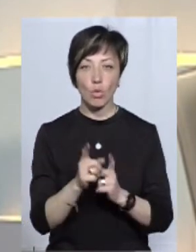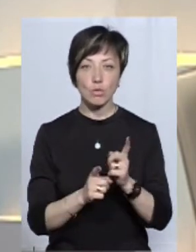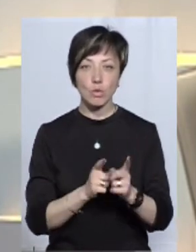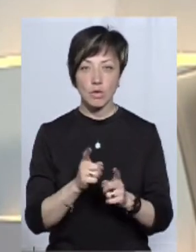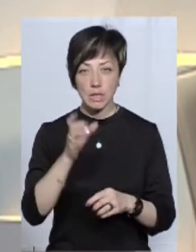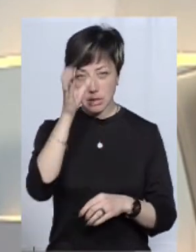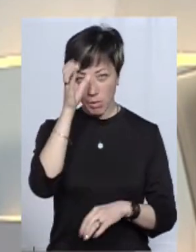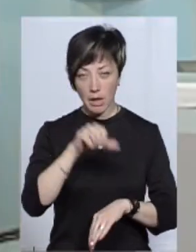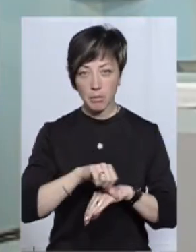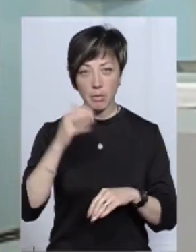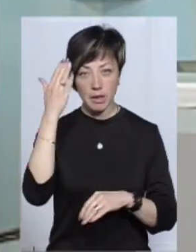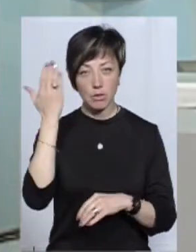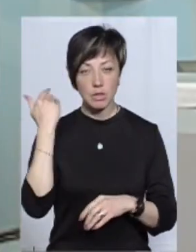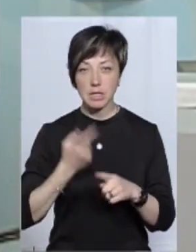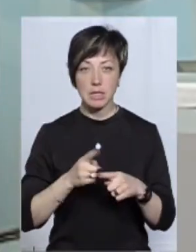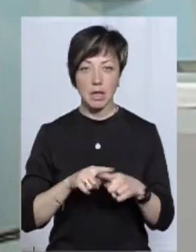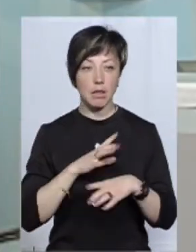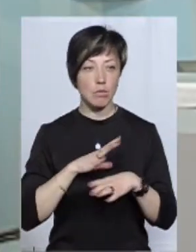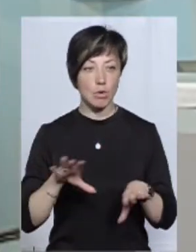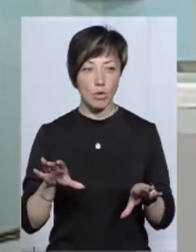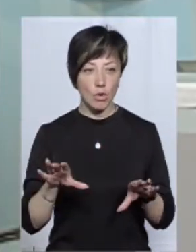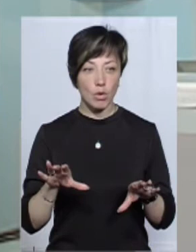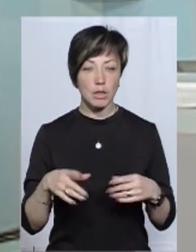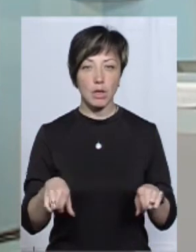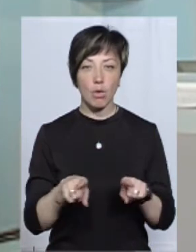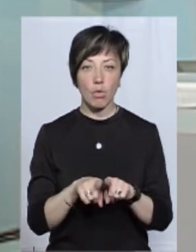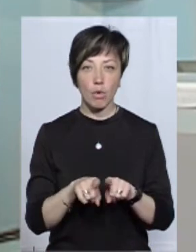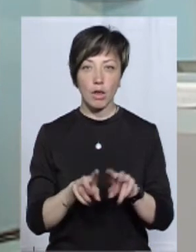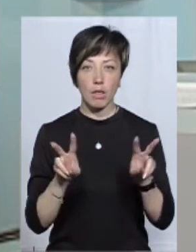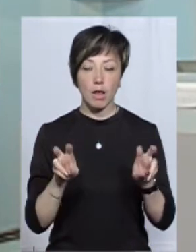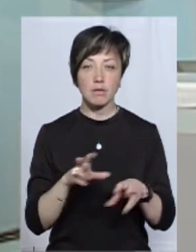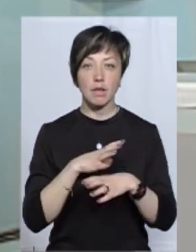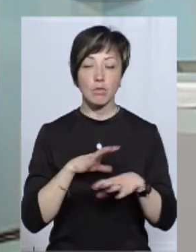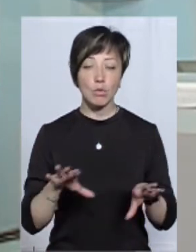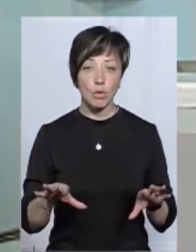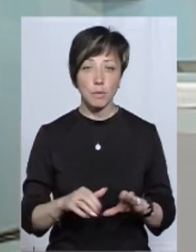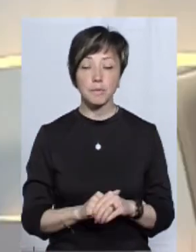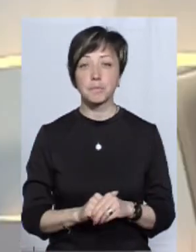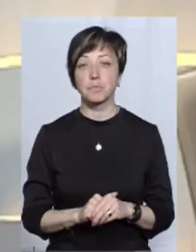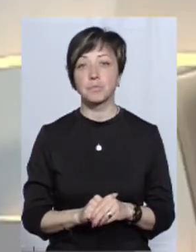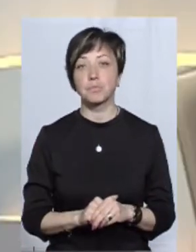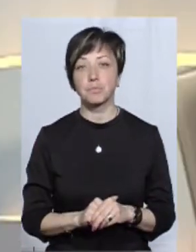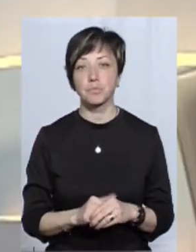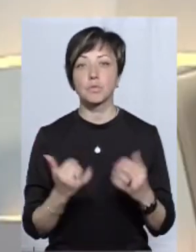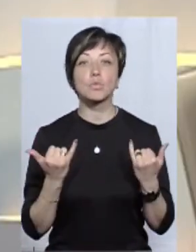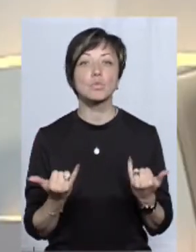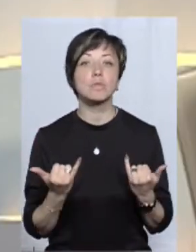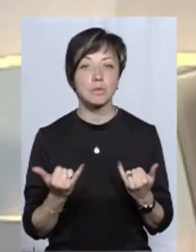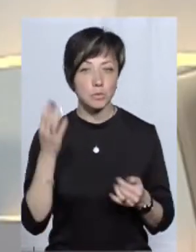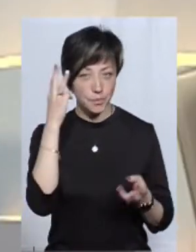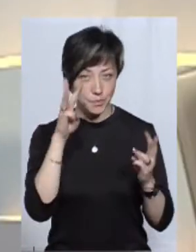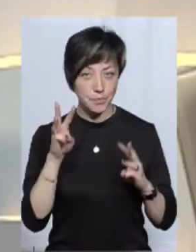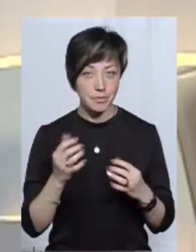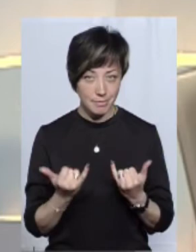смарт-митниці. Ну, тоді це не було, такої назви не було, скажімо, такої сучасної,